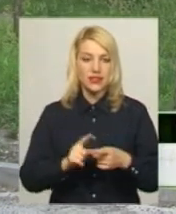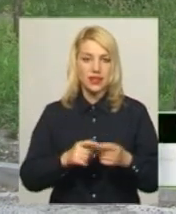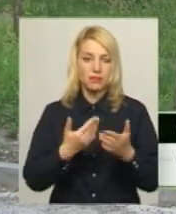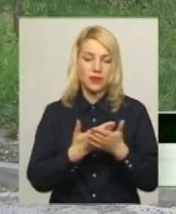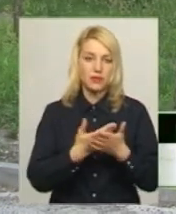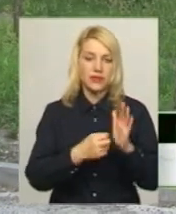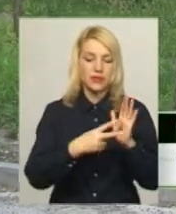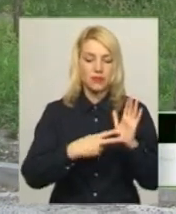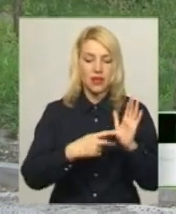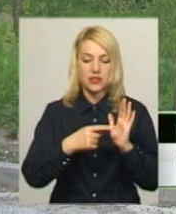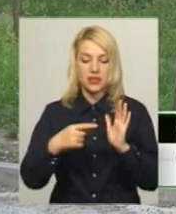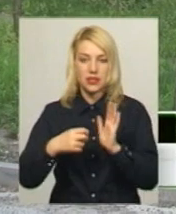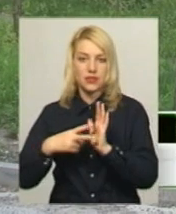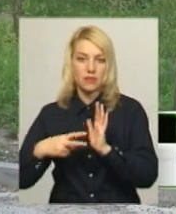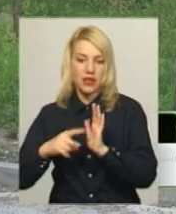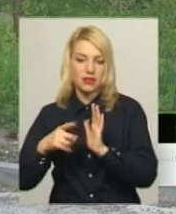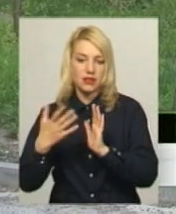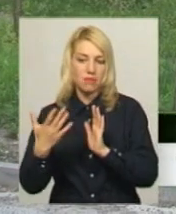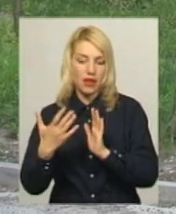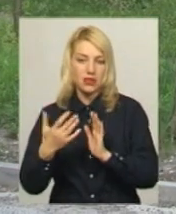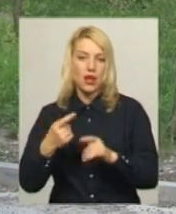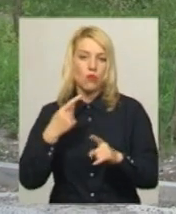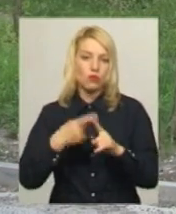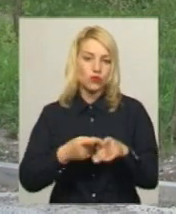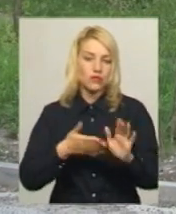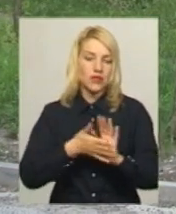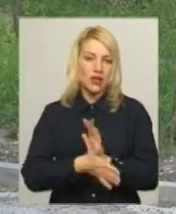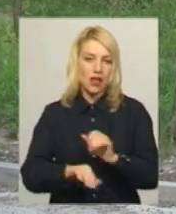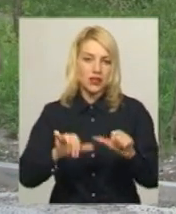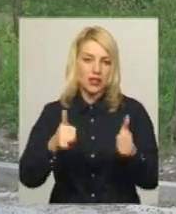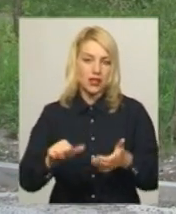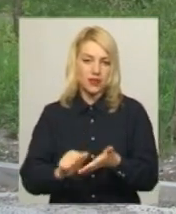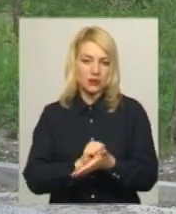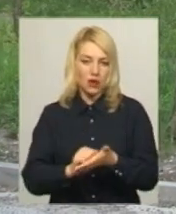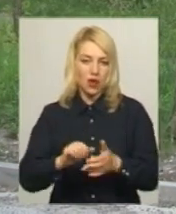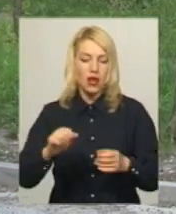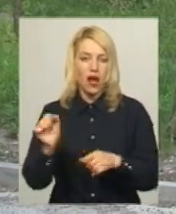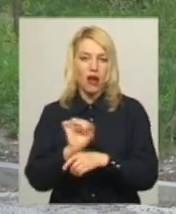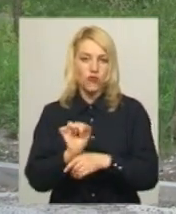-17,5 плюс витрати на оформлення самого автомобіля. Тому що це автомобілі, які